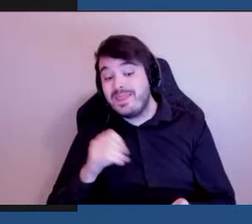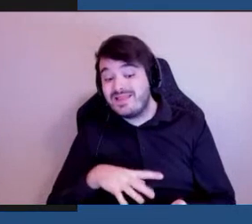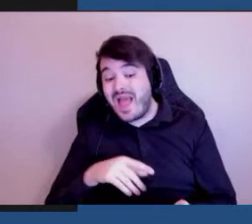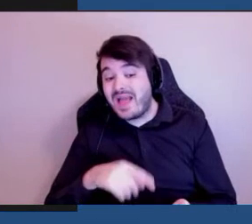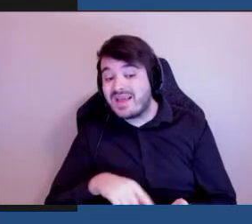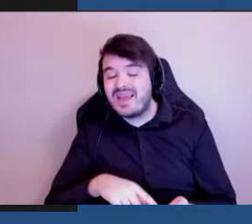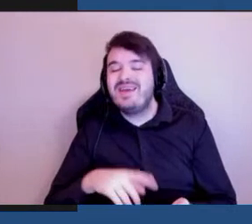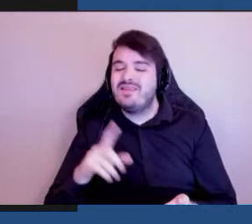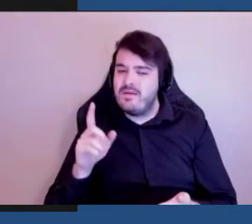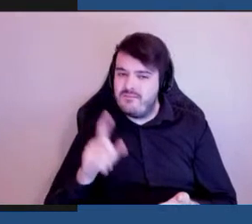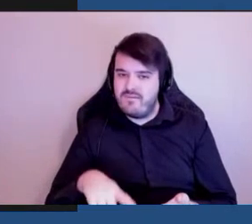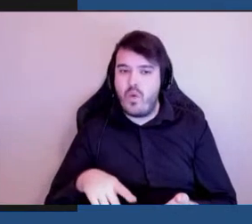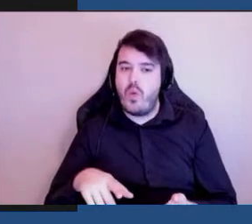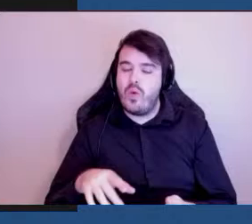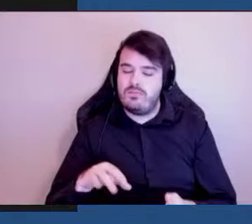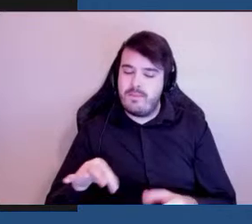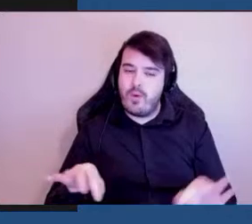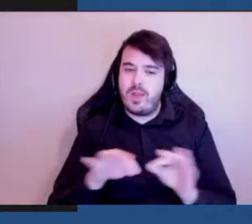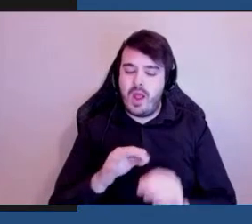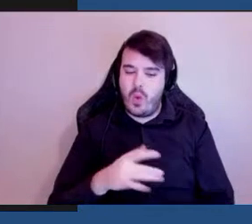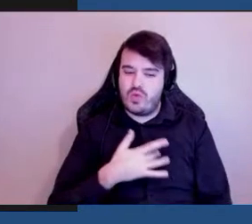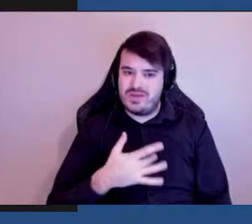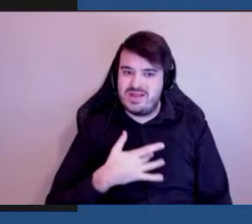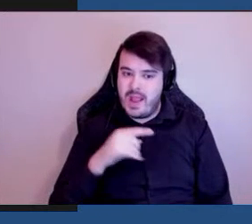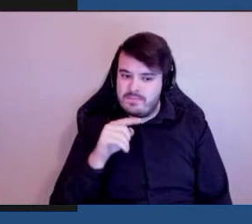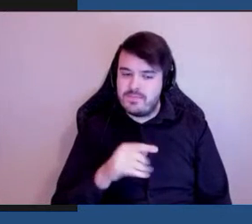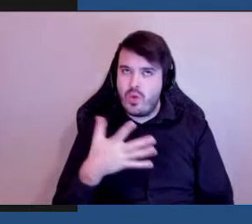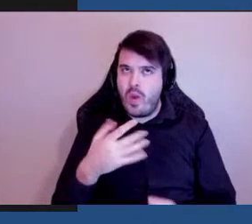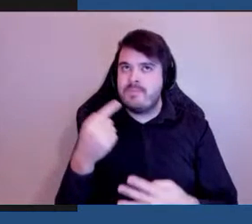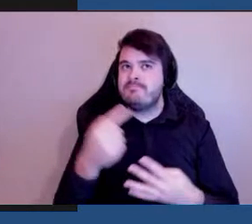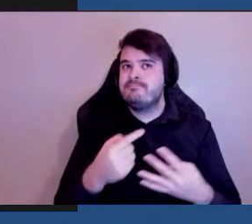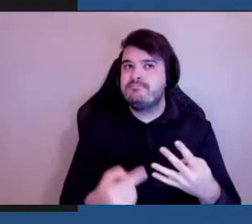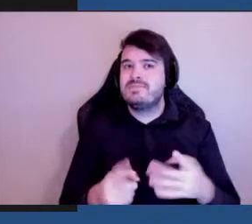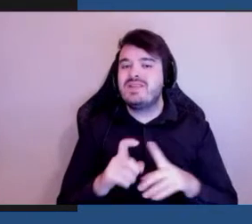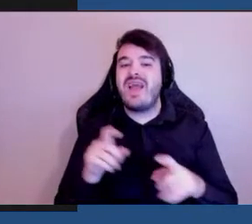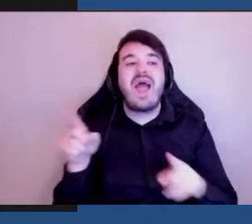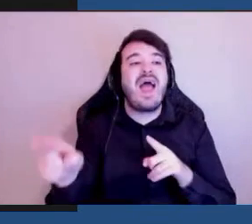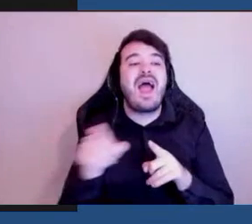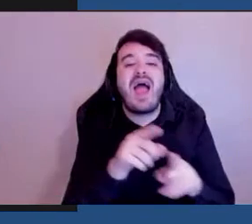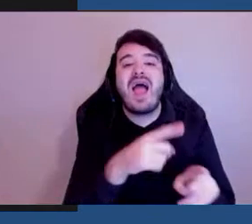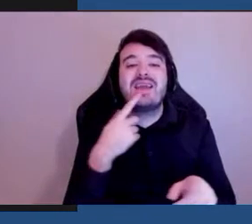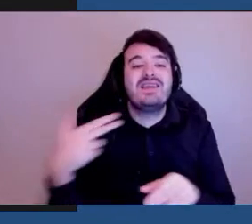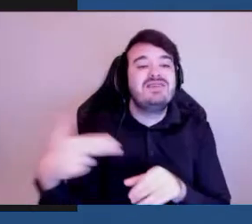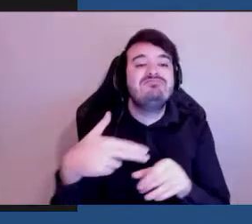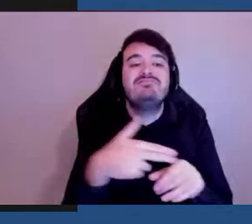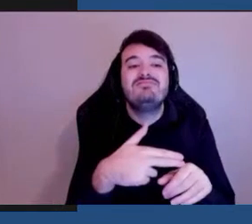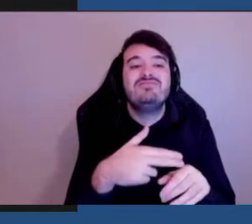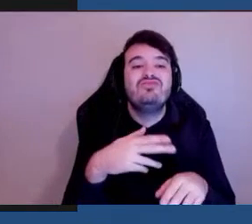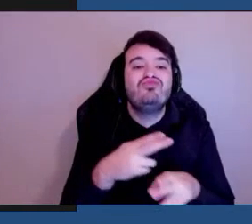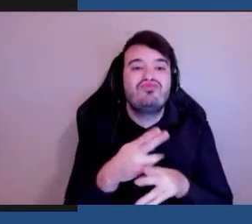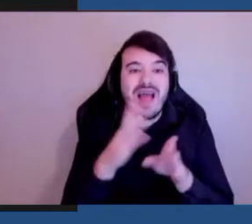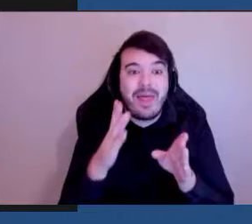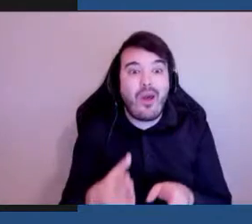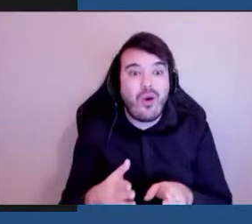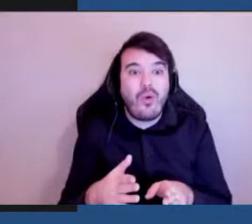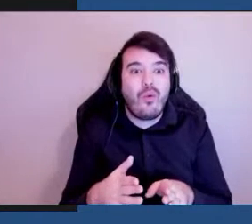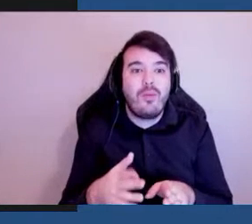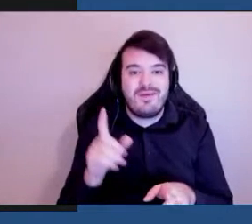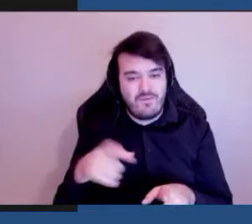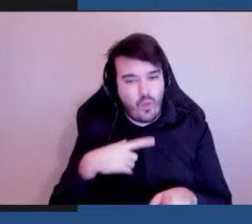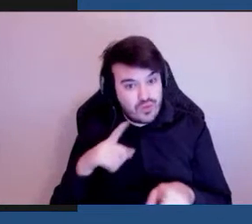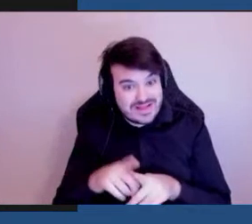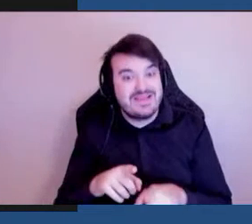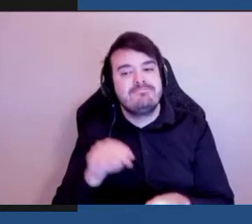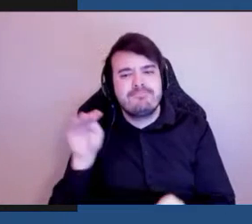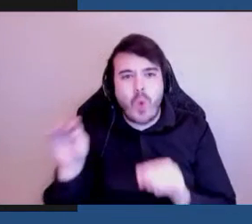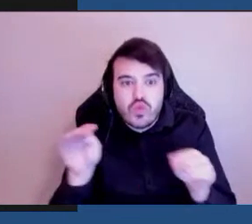seulement on prend en considération les différents utilisateurs, mais il faut consulter les gens sur quels sont les défis que